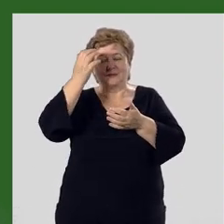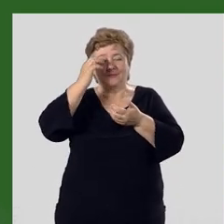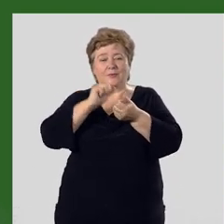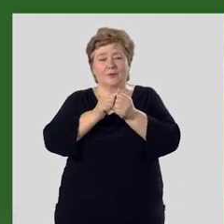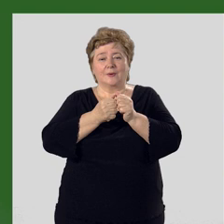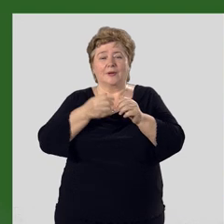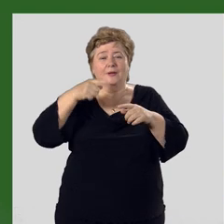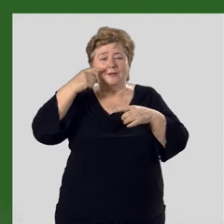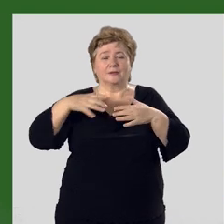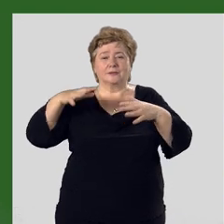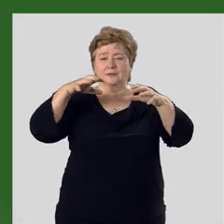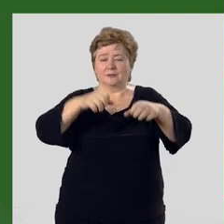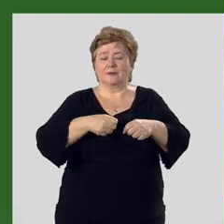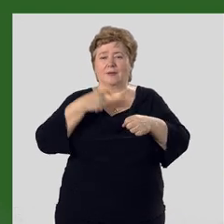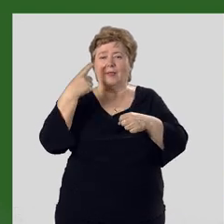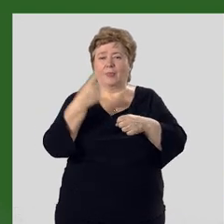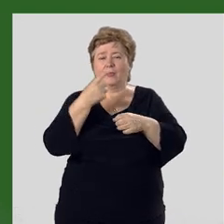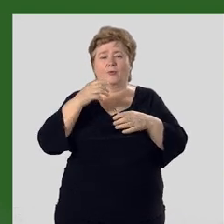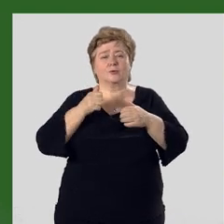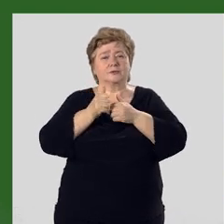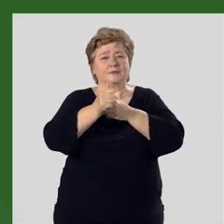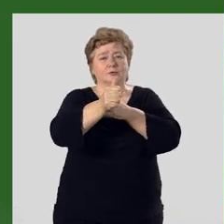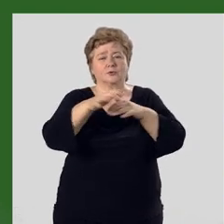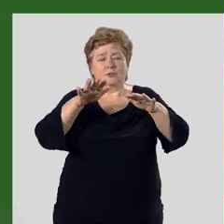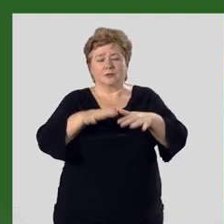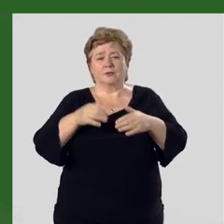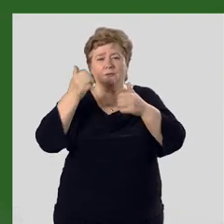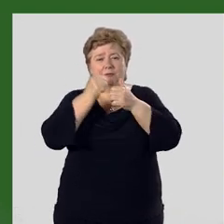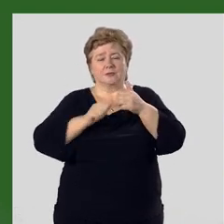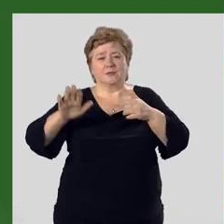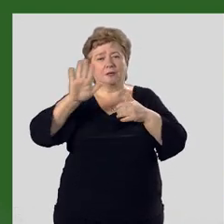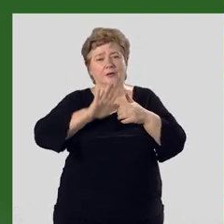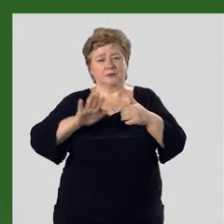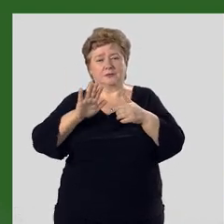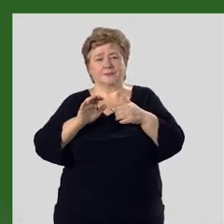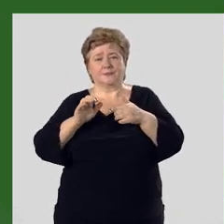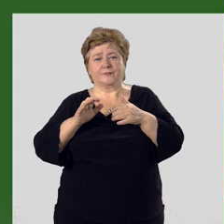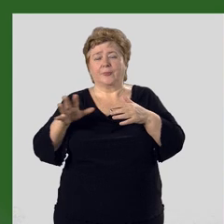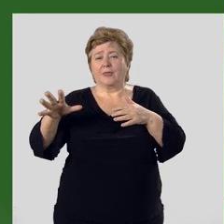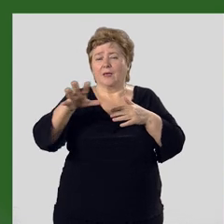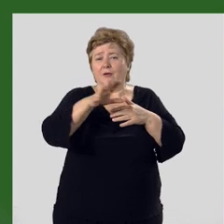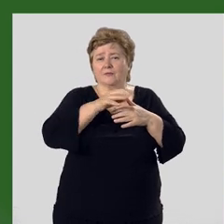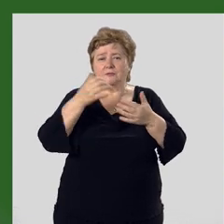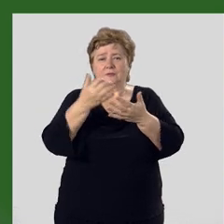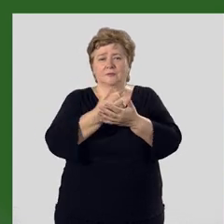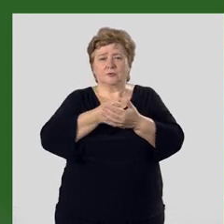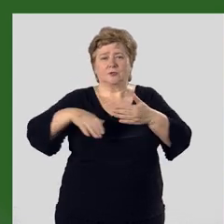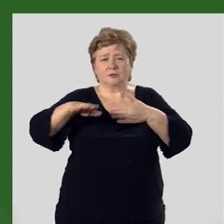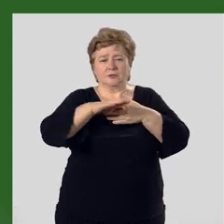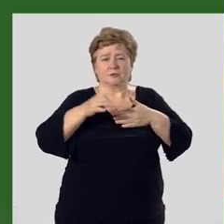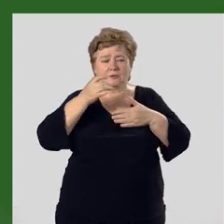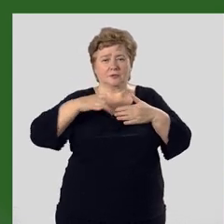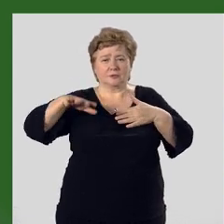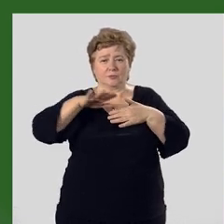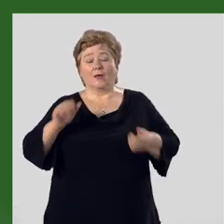угля Кыргызстан занимает одно из ведущих мест в Центральной Азии. Все обнаруженные на территории